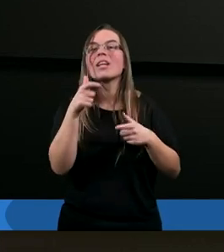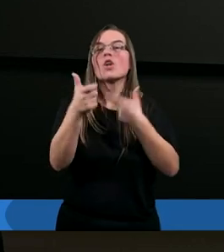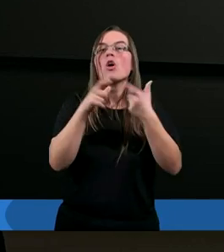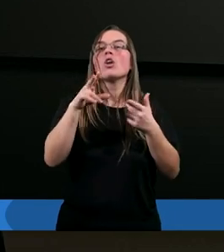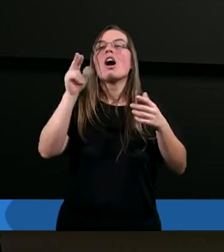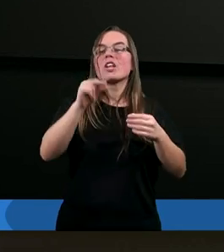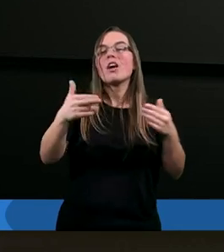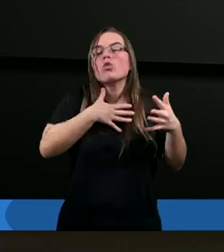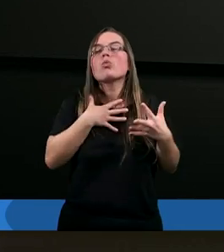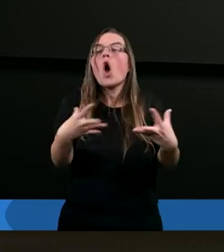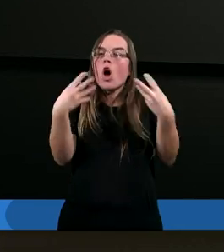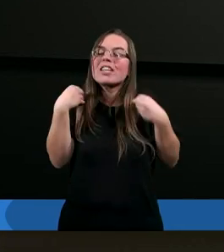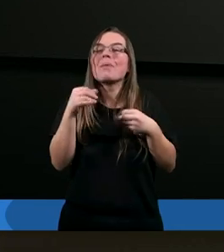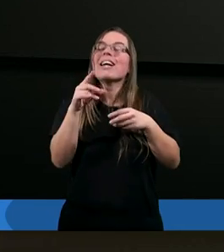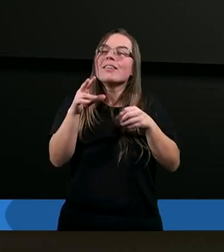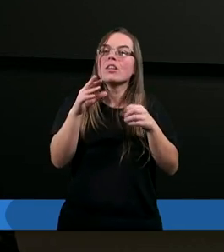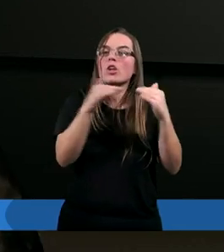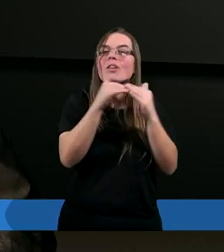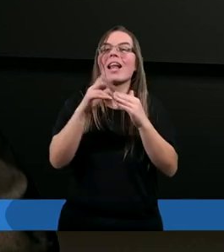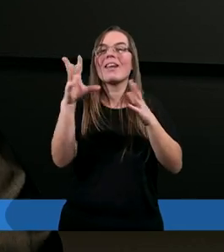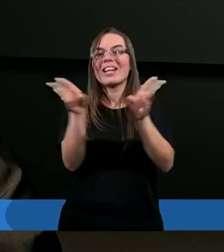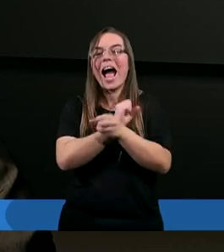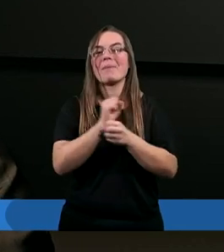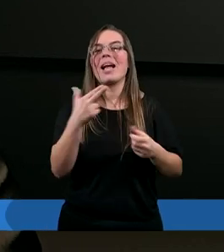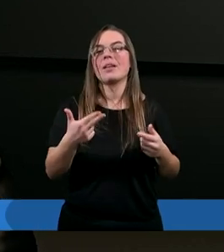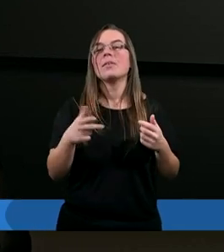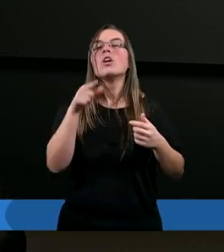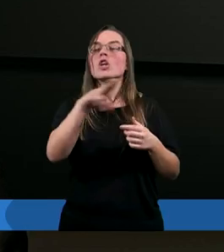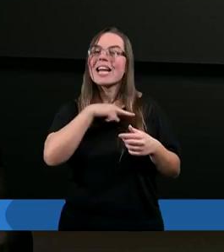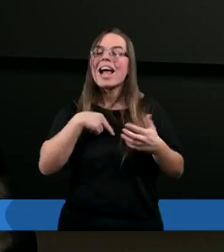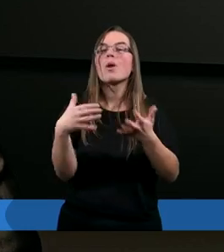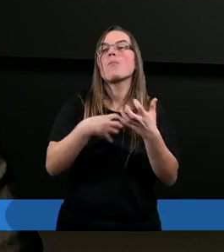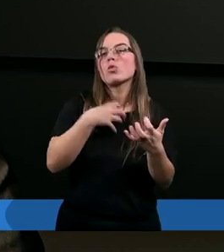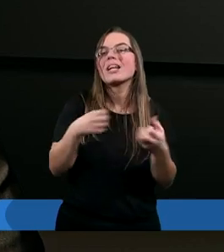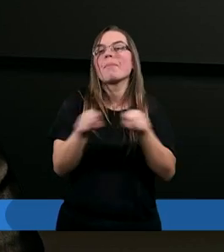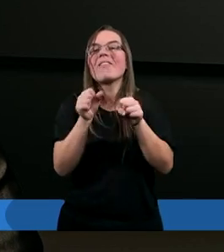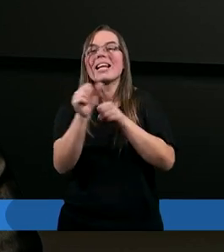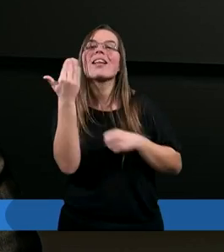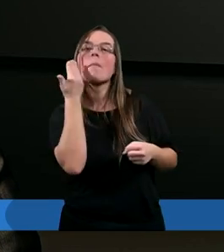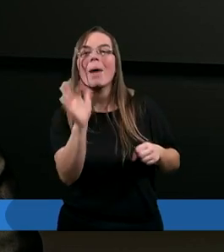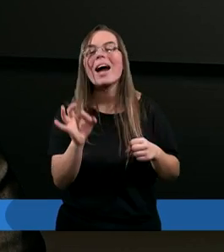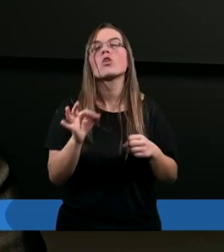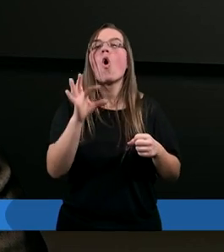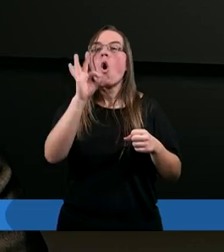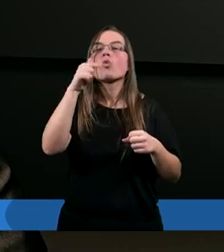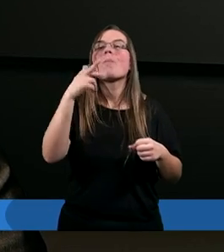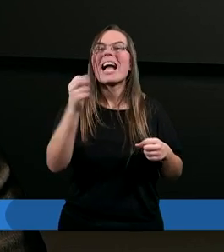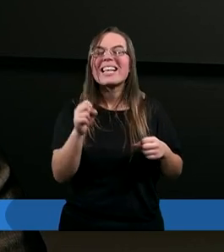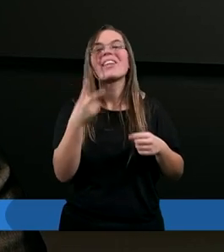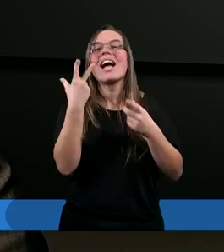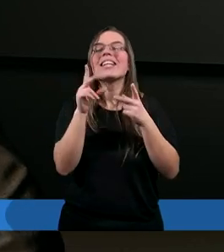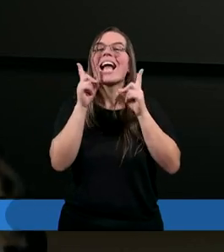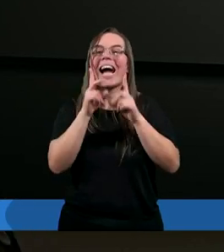taką dbać sprawiedliwość. A przecież nikt nie mówi tego, że nasze poczucie sprawiedliwości jest bardzo subiektywne